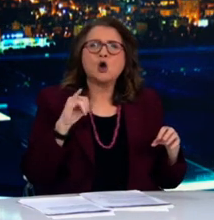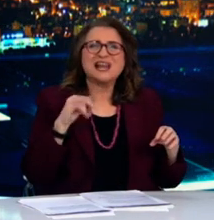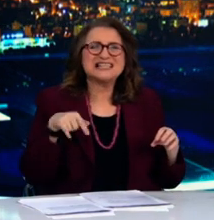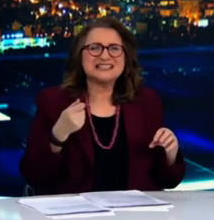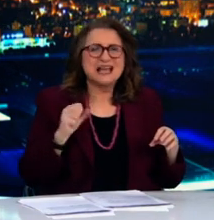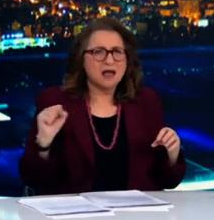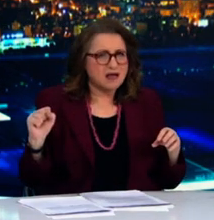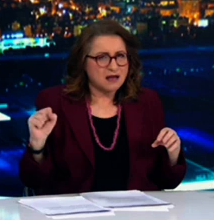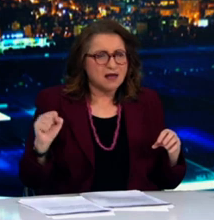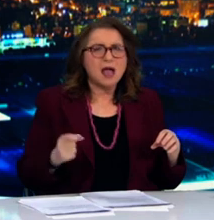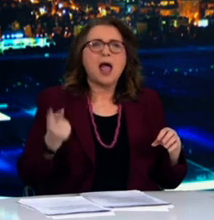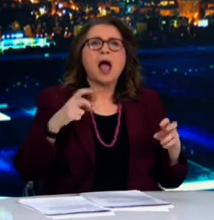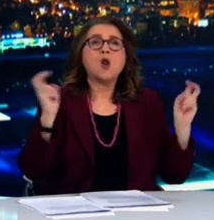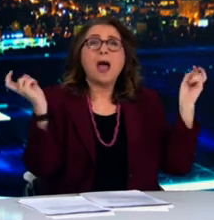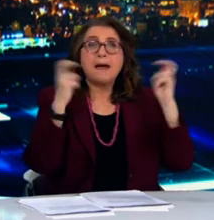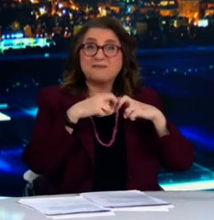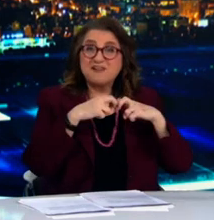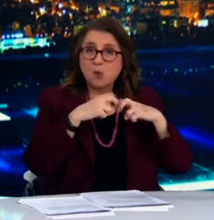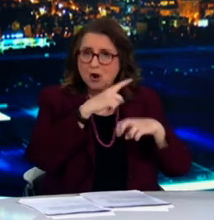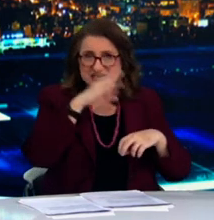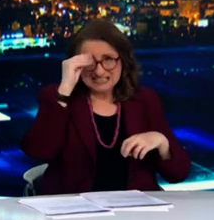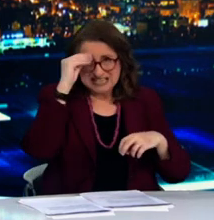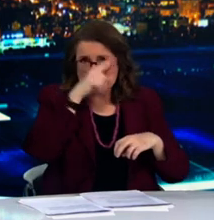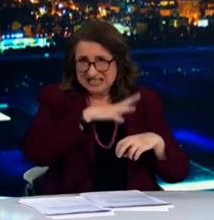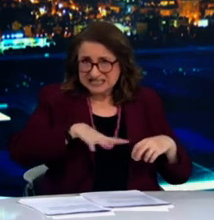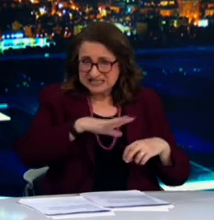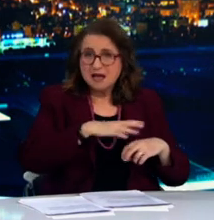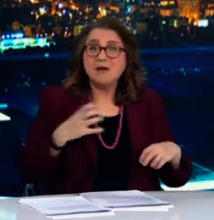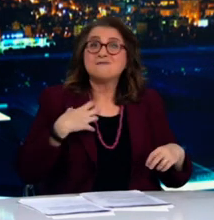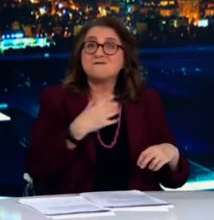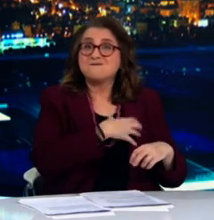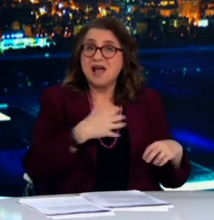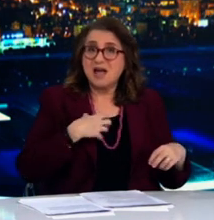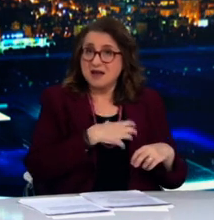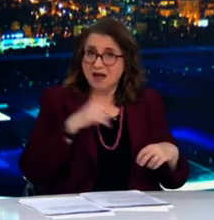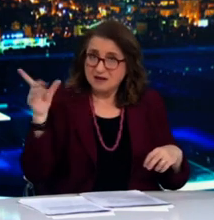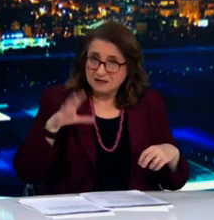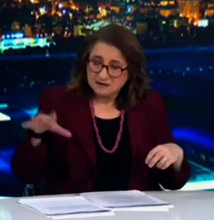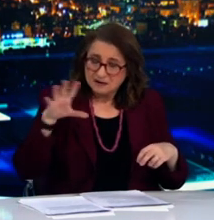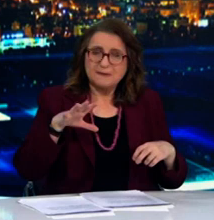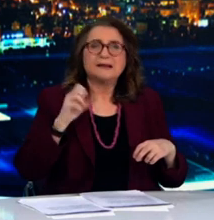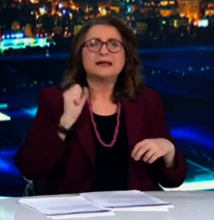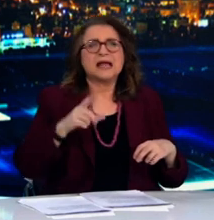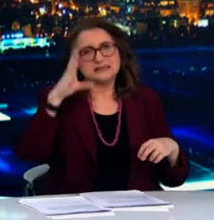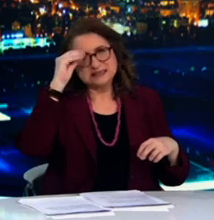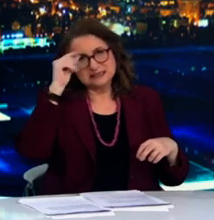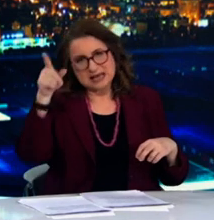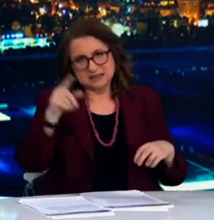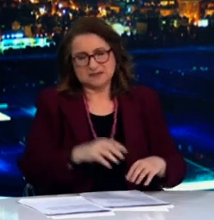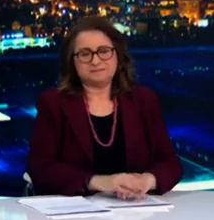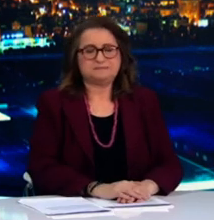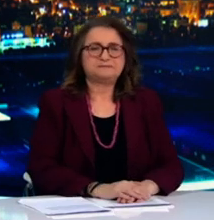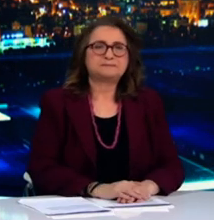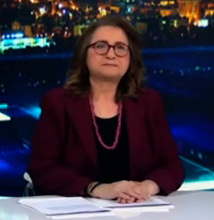Ιωαννίνων ο Δήμος Αμφίπολης στις Σέρες, ο Δήμος Βέρειας στην Ιμαθία και ο Δήμος Σερών στην Κεντρική